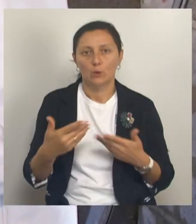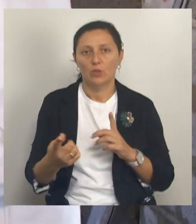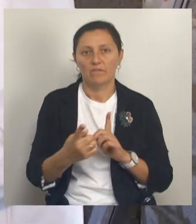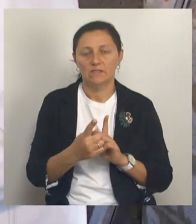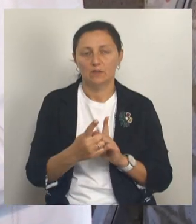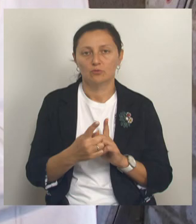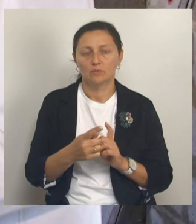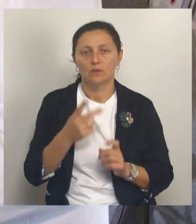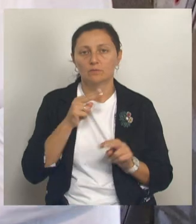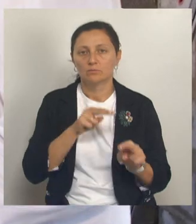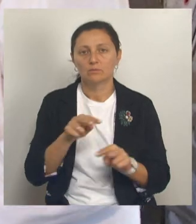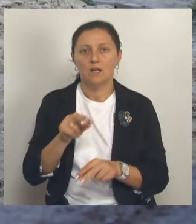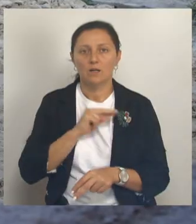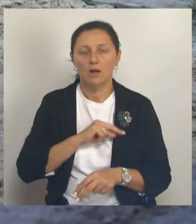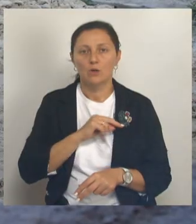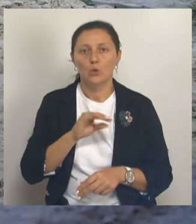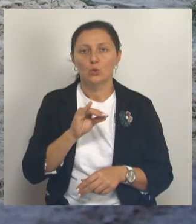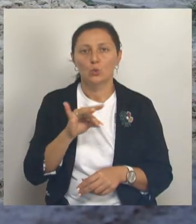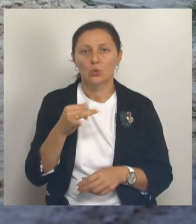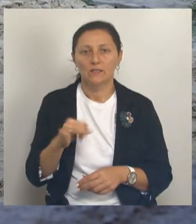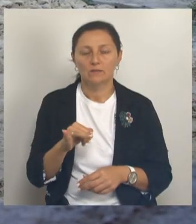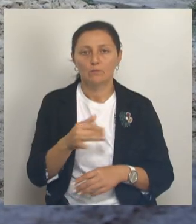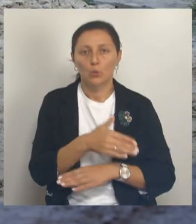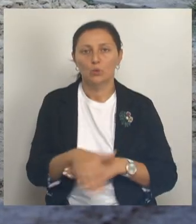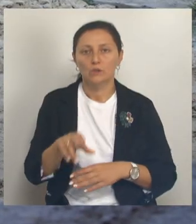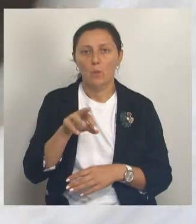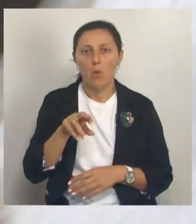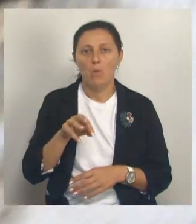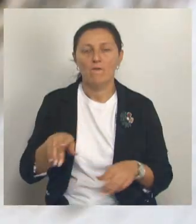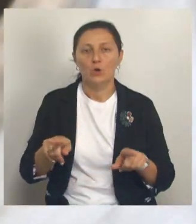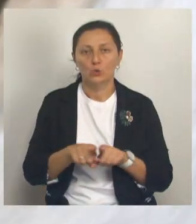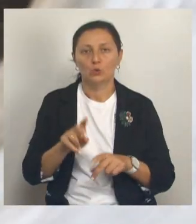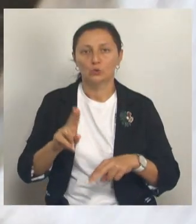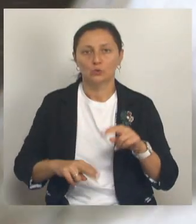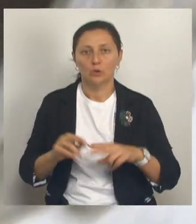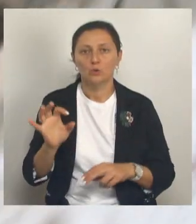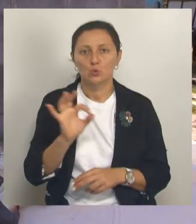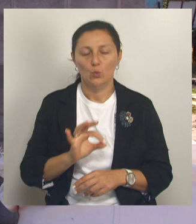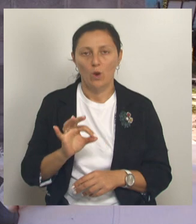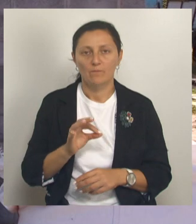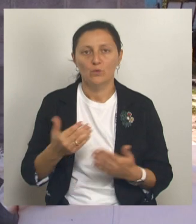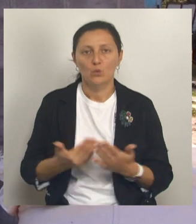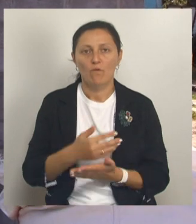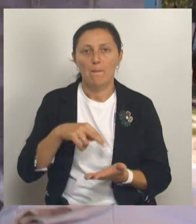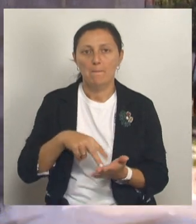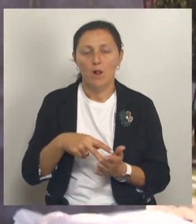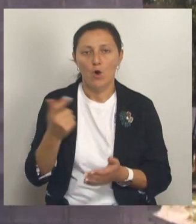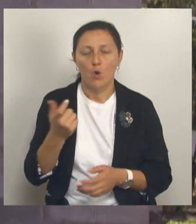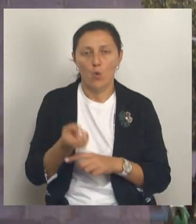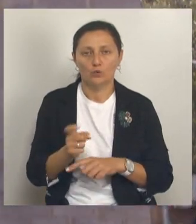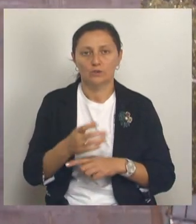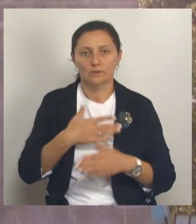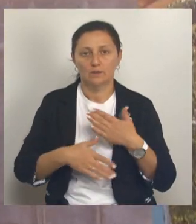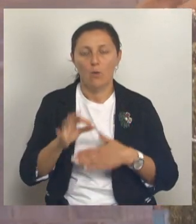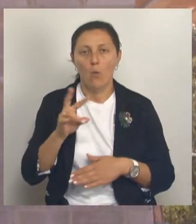Ход работ оценивает и Юрий Сирота. Его дом на улице Попова тоже отстраивают заново. Новые планировки хозяин рад. Бойко